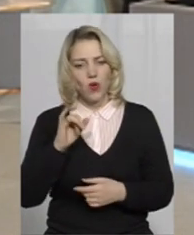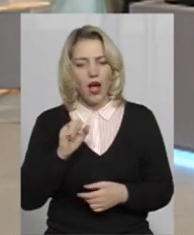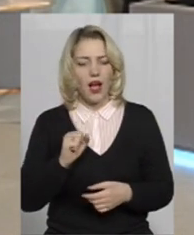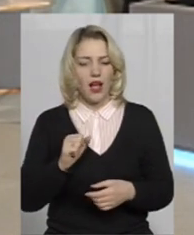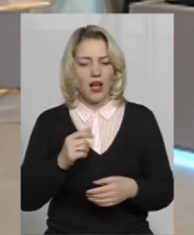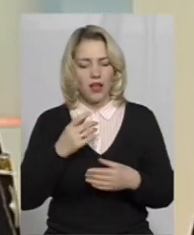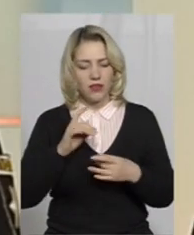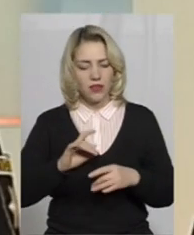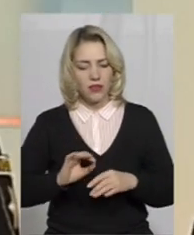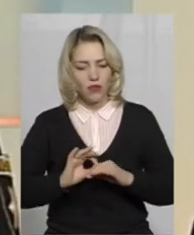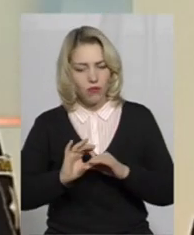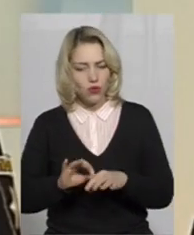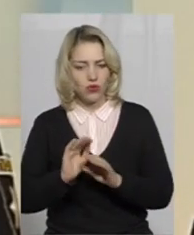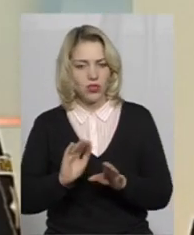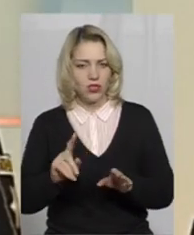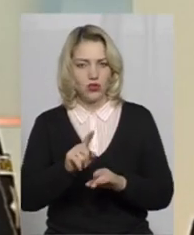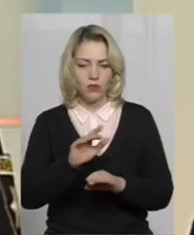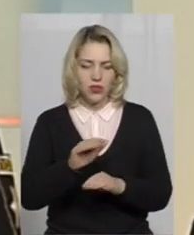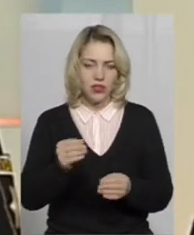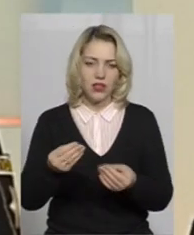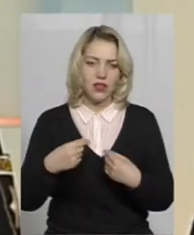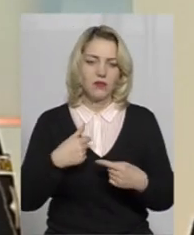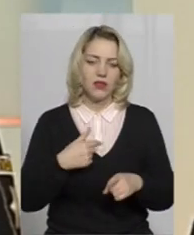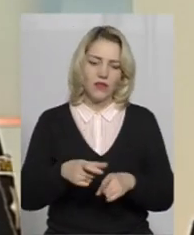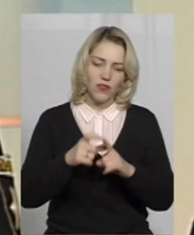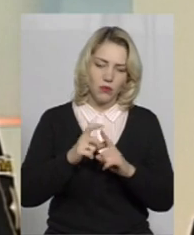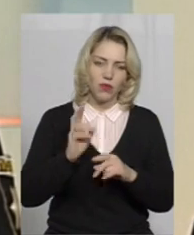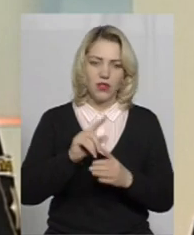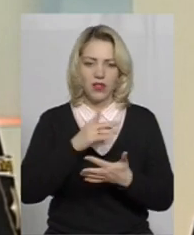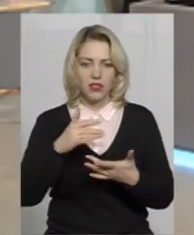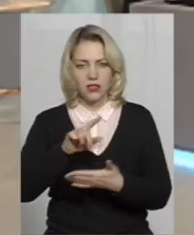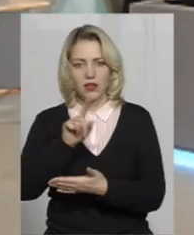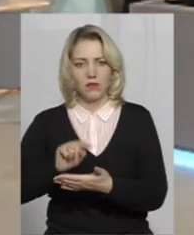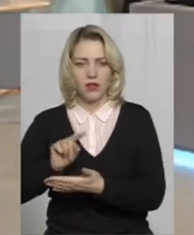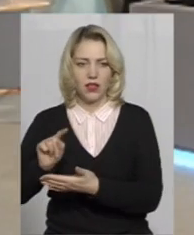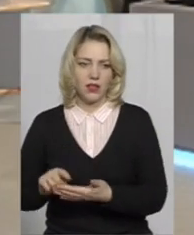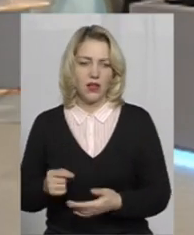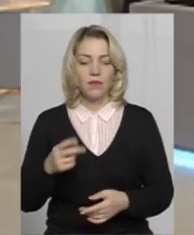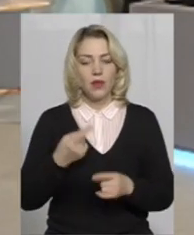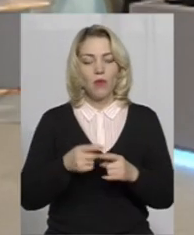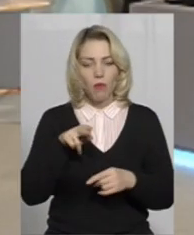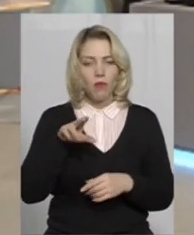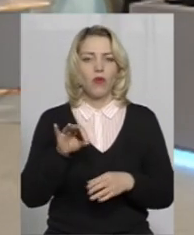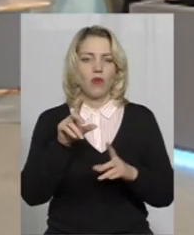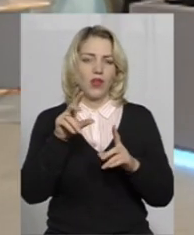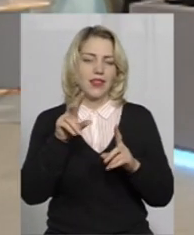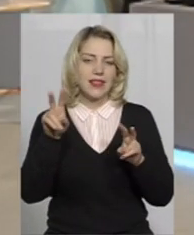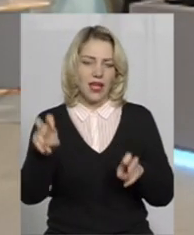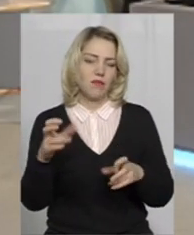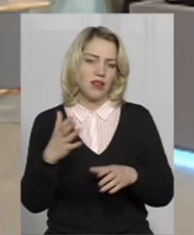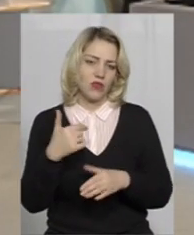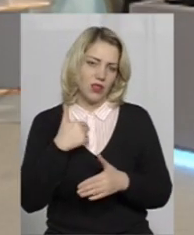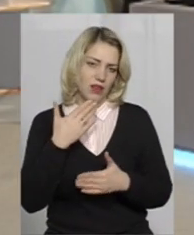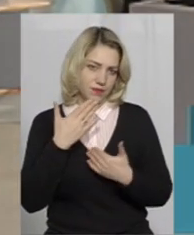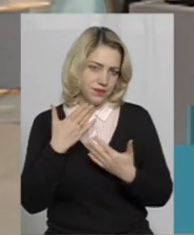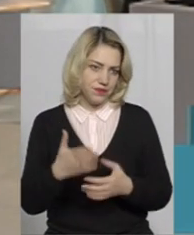дітей до того, щоб вони самі мені дали відповідь на те чи інше питання, яке я їм задаю по тій темі, з приводу якого я до